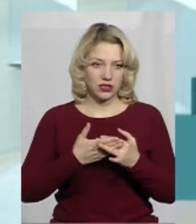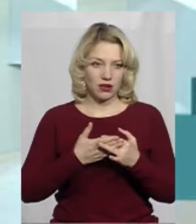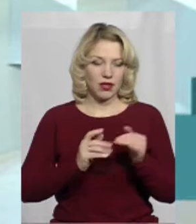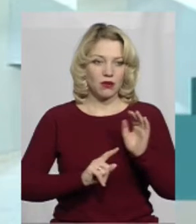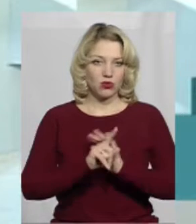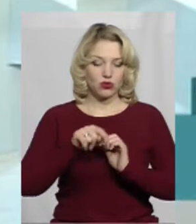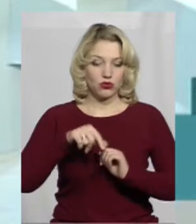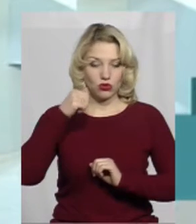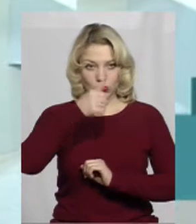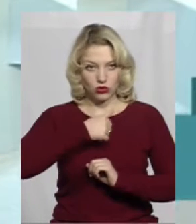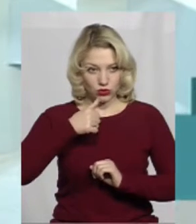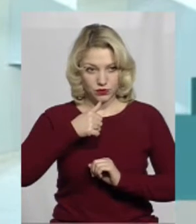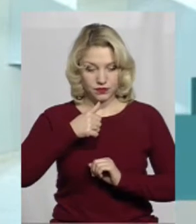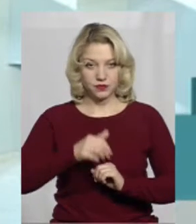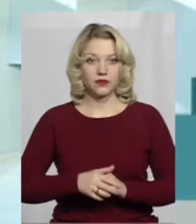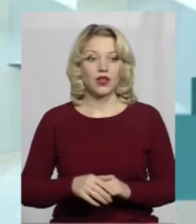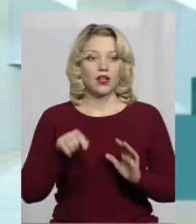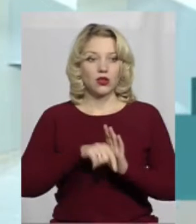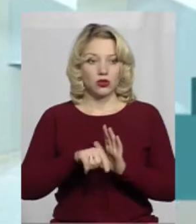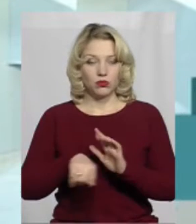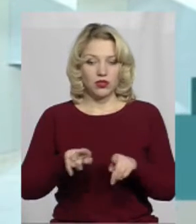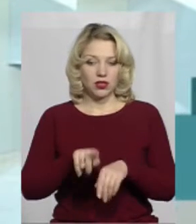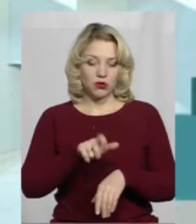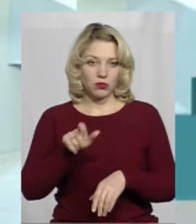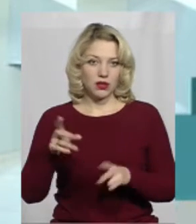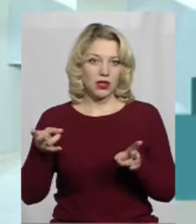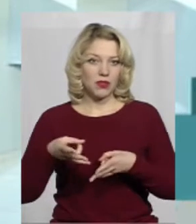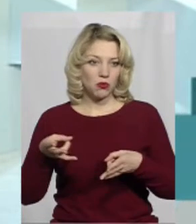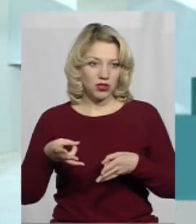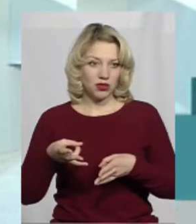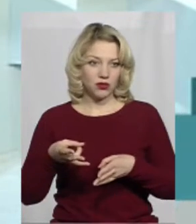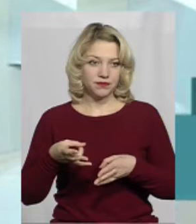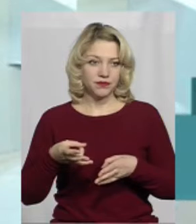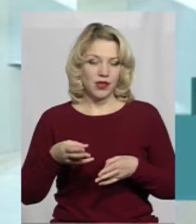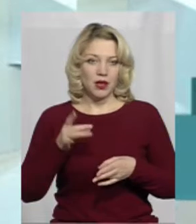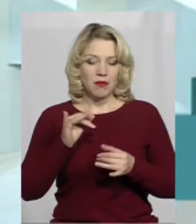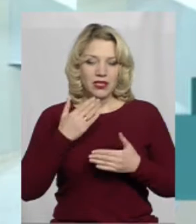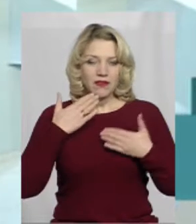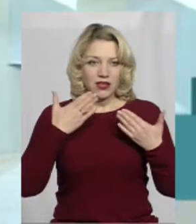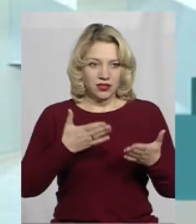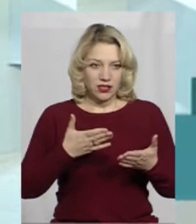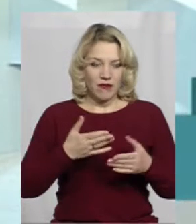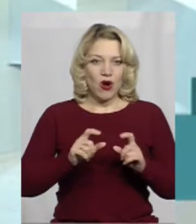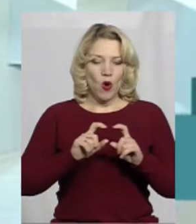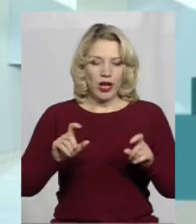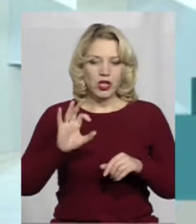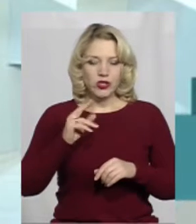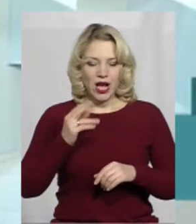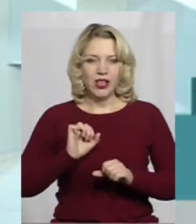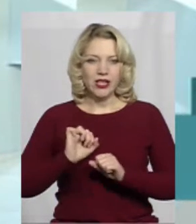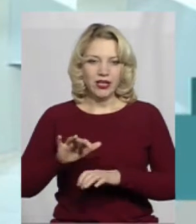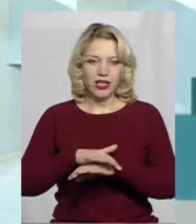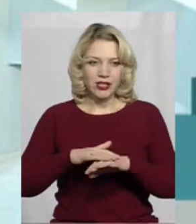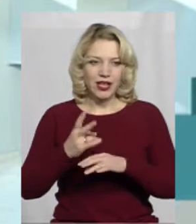з початку цього року. Тобто таким громадянам необхідно при зверненні в органі соціального захисту